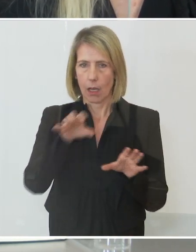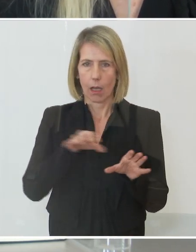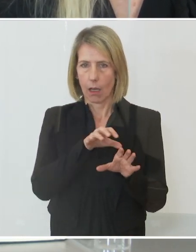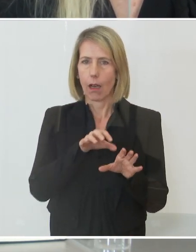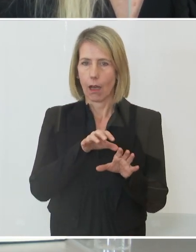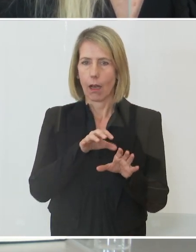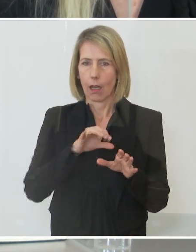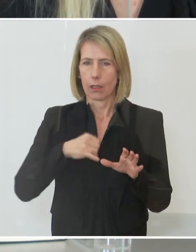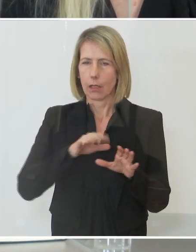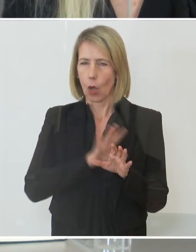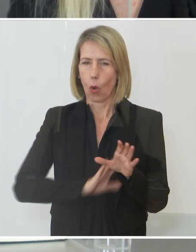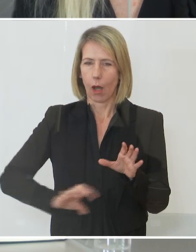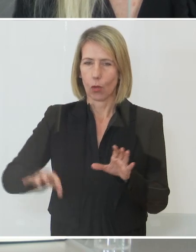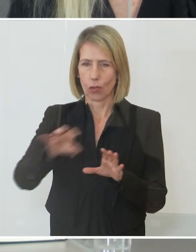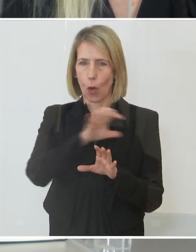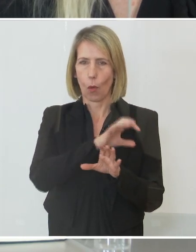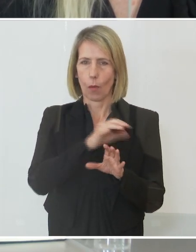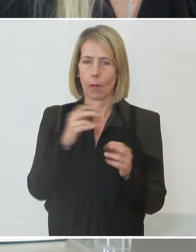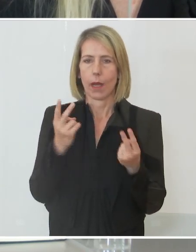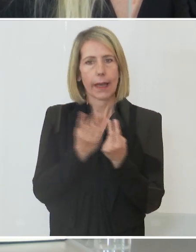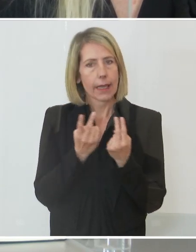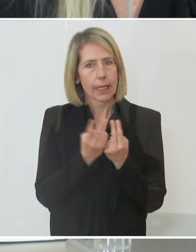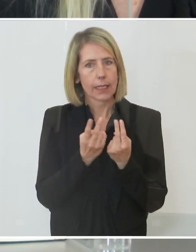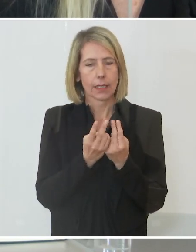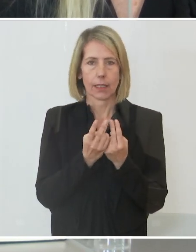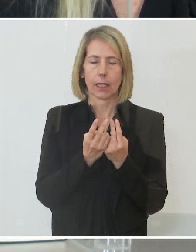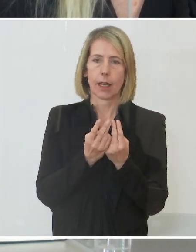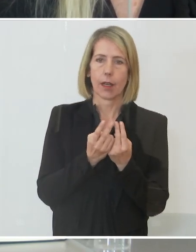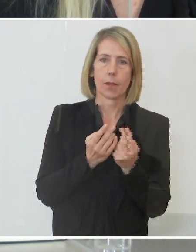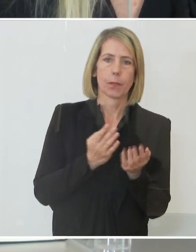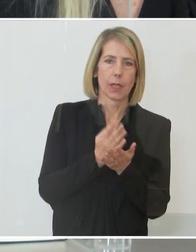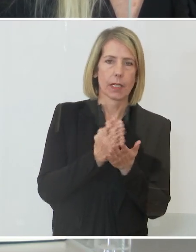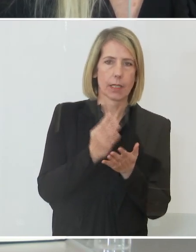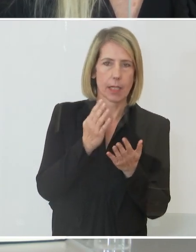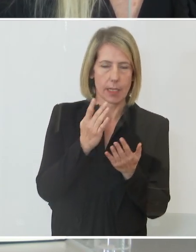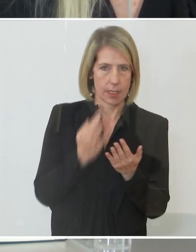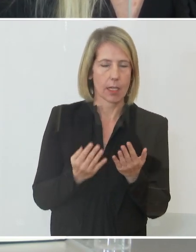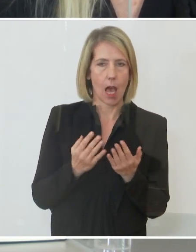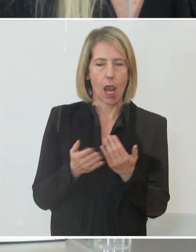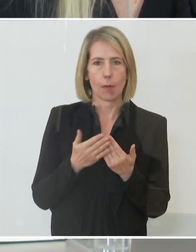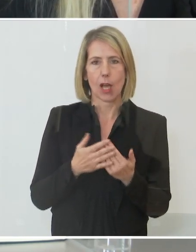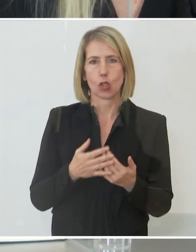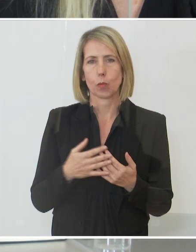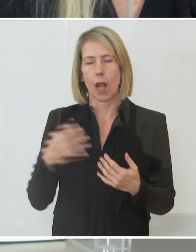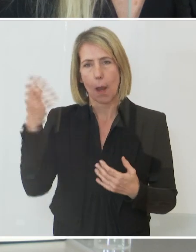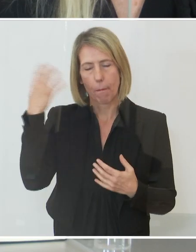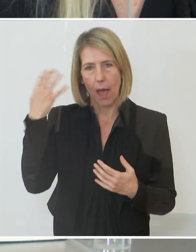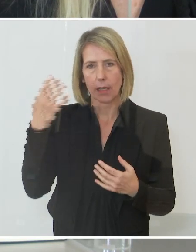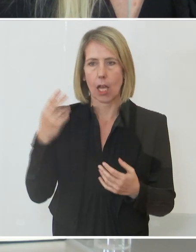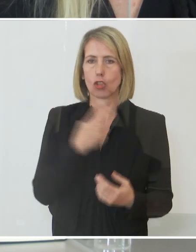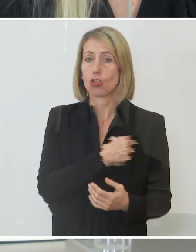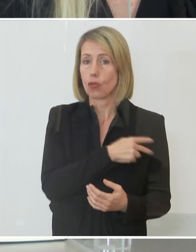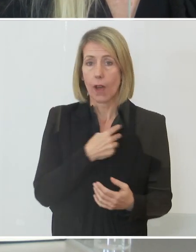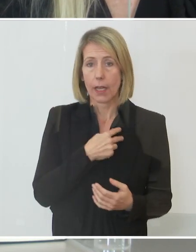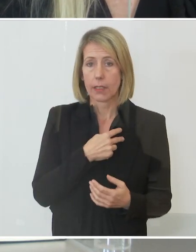eine ähnliche Inzidenzzahl haben. Zum Beispiel Bayern, die Schweiz und auch